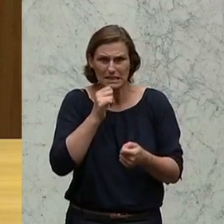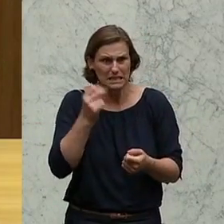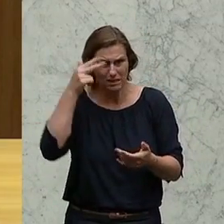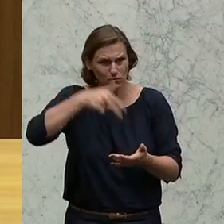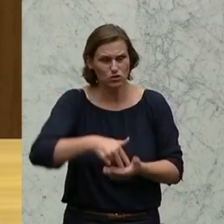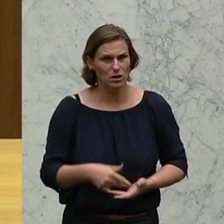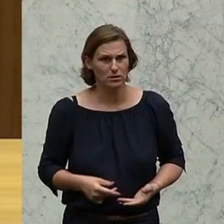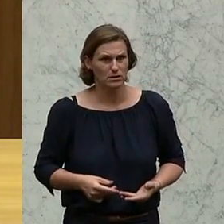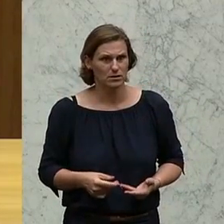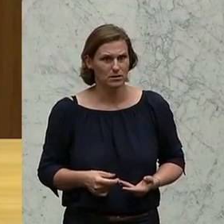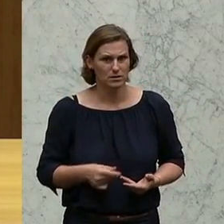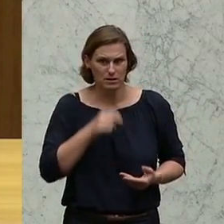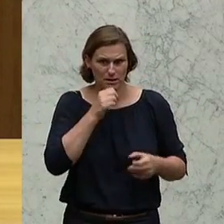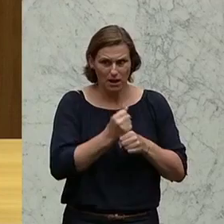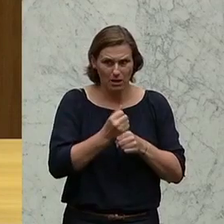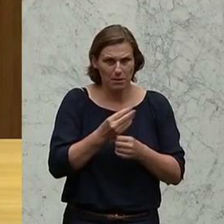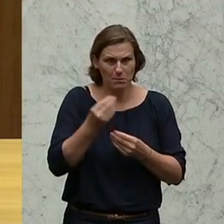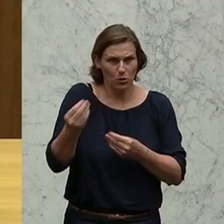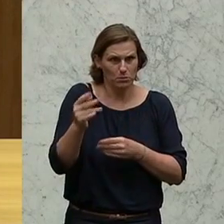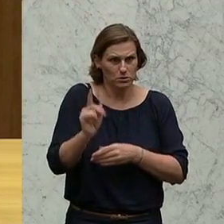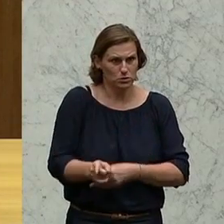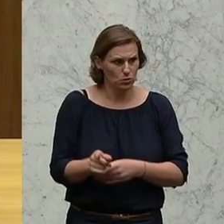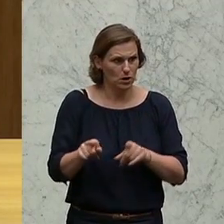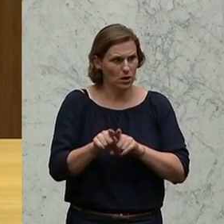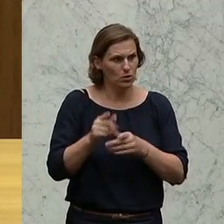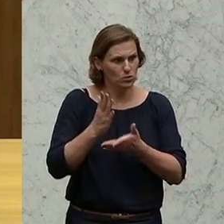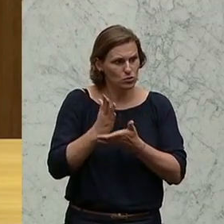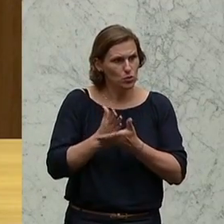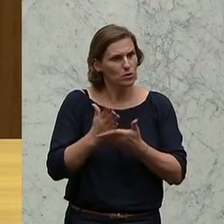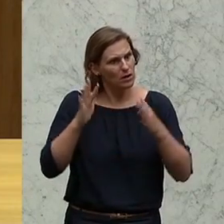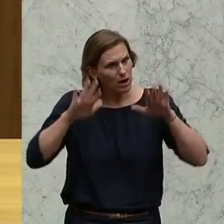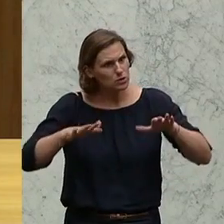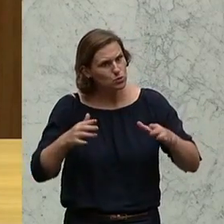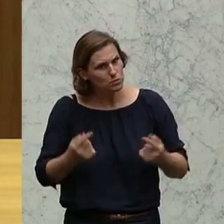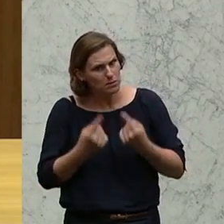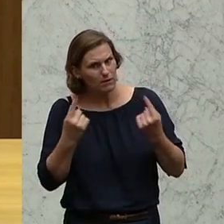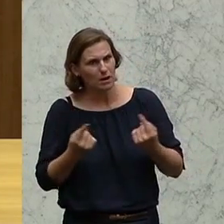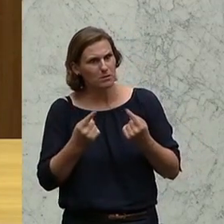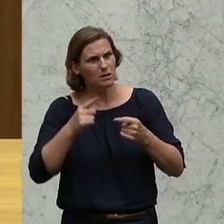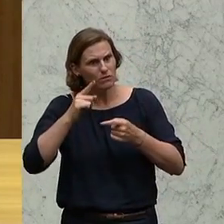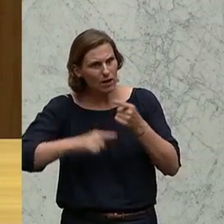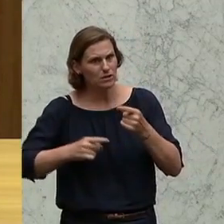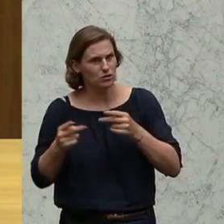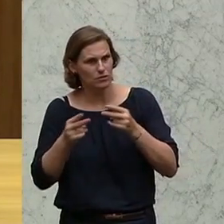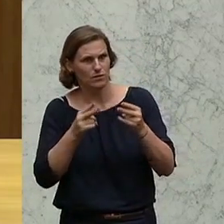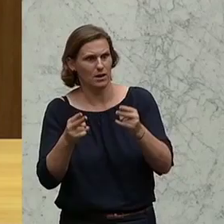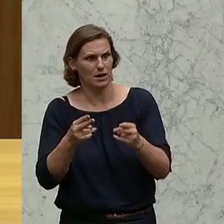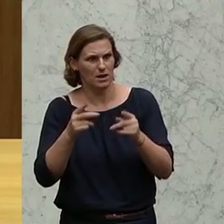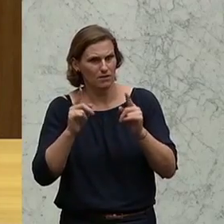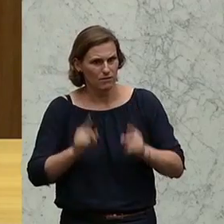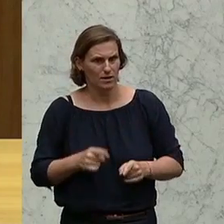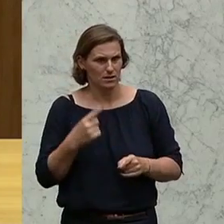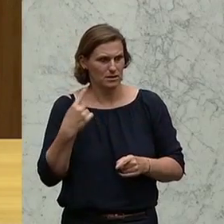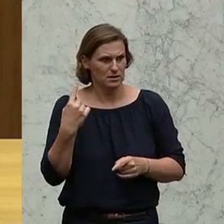sein. Und es ist ja schon die teilweise Öffnung für die Asylwerber gegeben. Das ist der völlig falsche Ansatz. Denn wenn Sie sagen, Herr Kollege